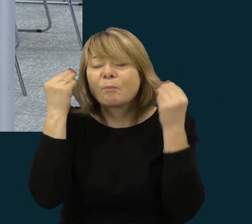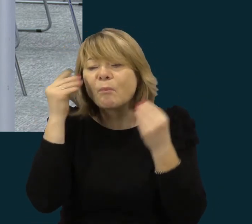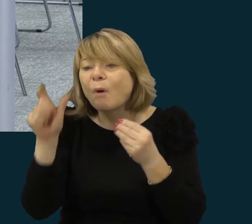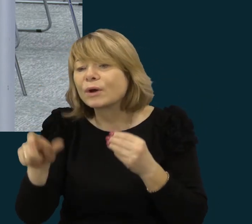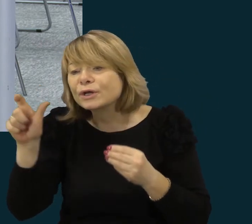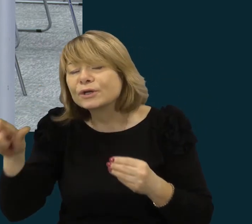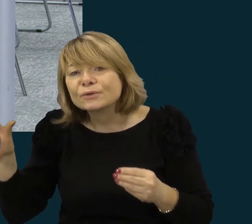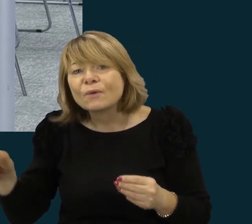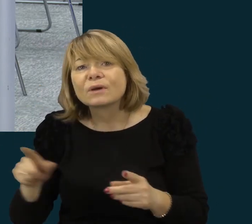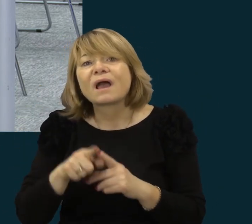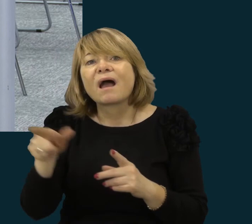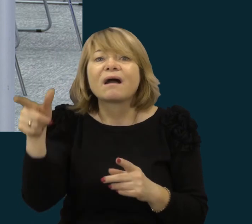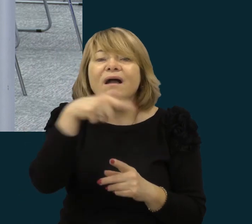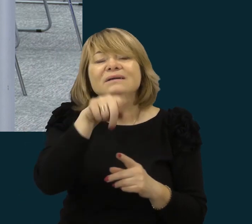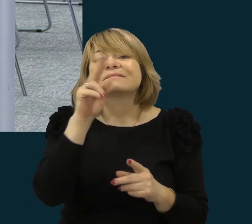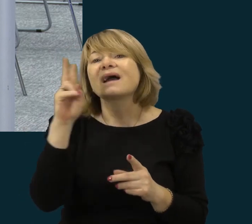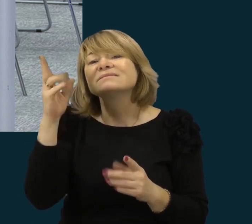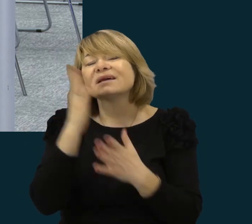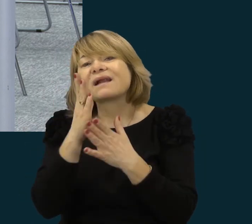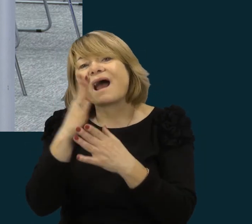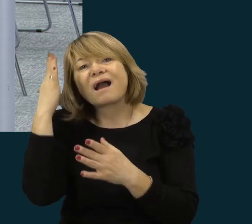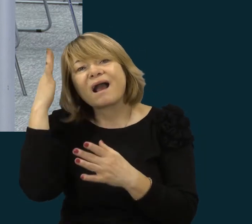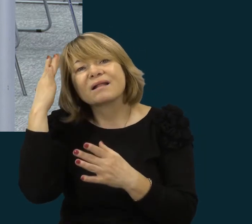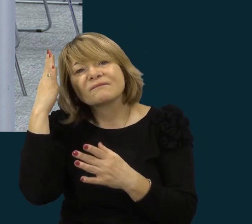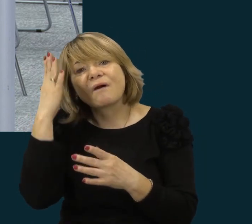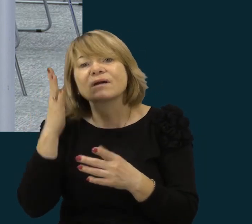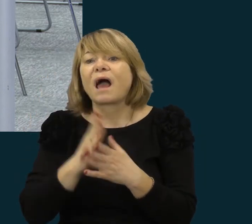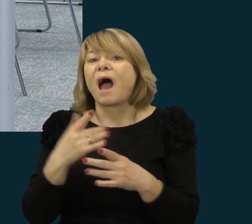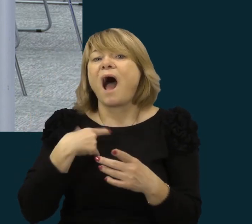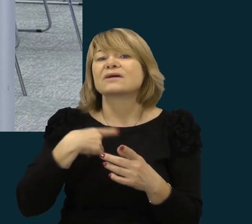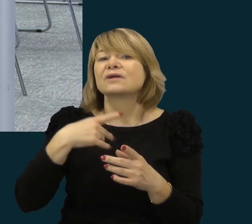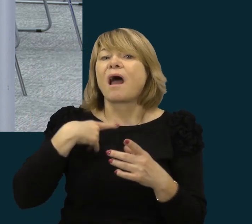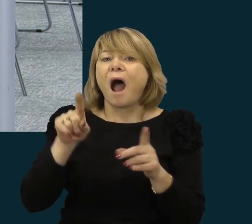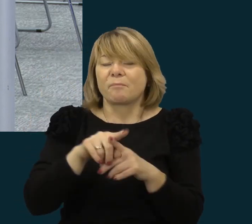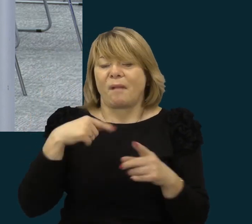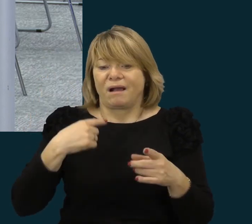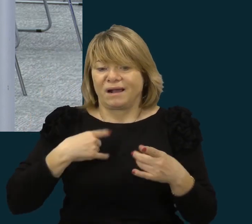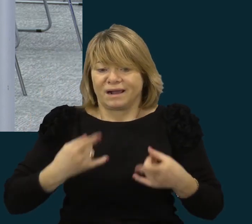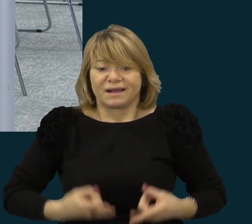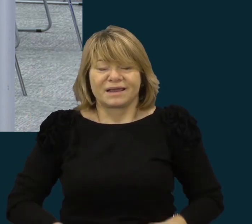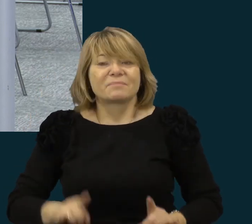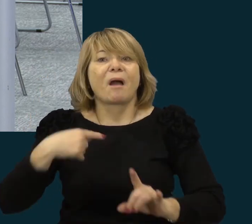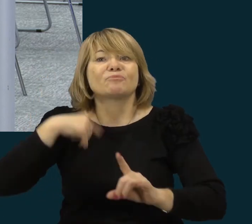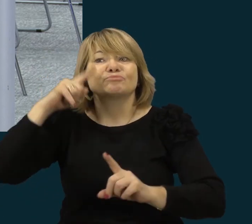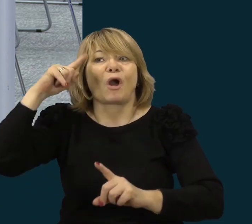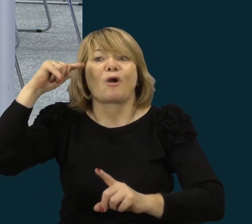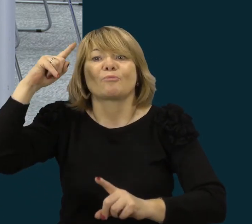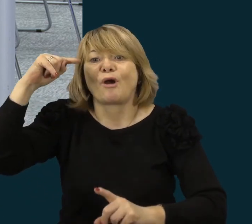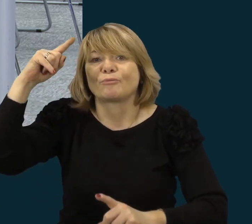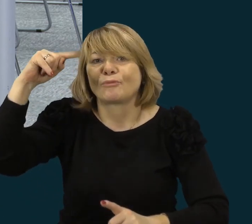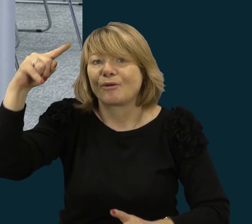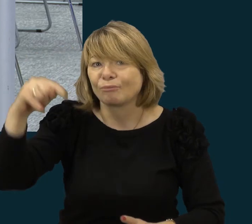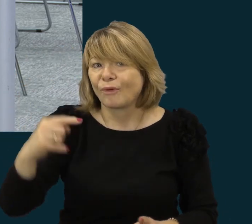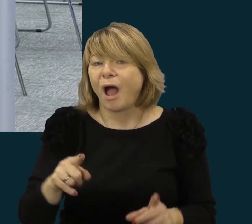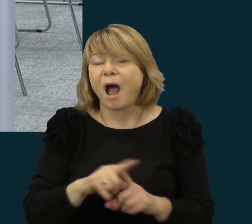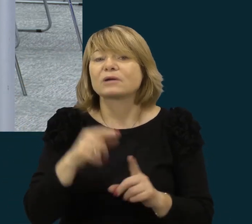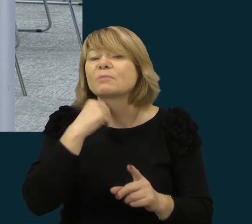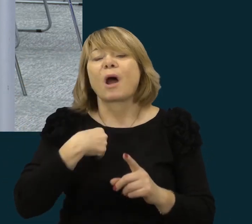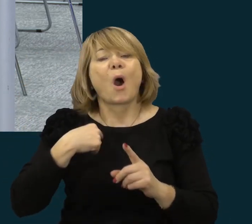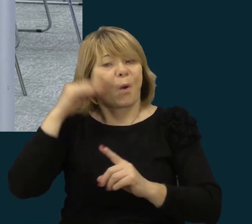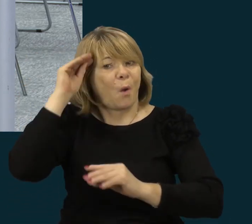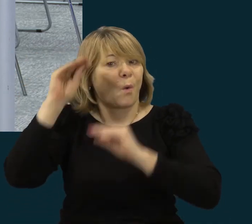kūrybiškumas yra įgimtas dalykas. Ir jog jeigu tu nesi kūrybiškas,